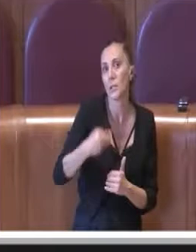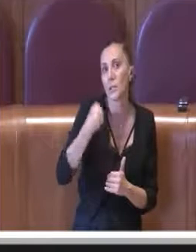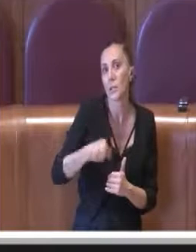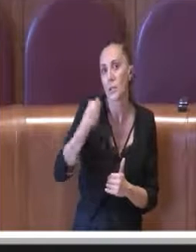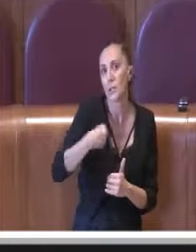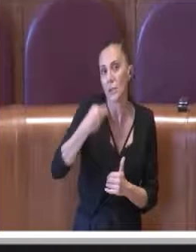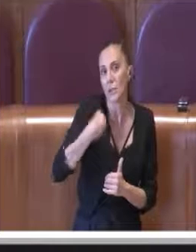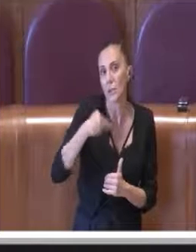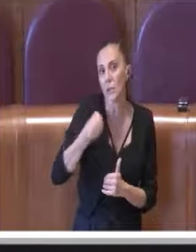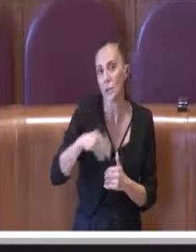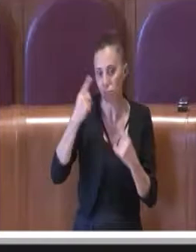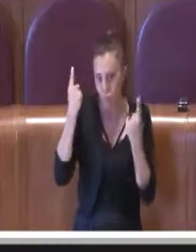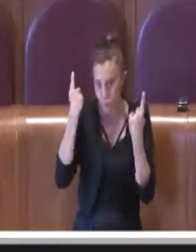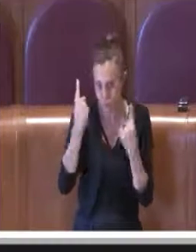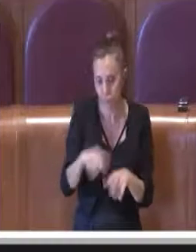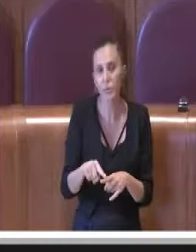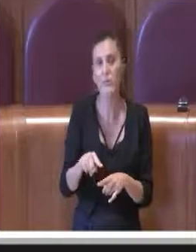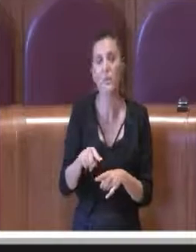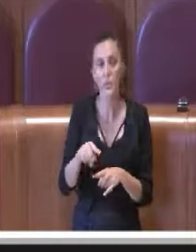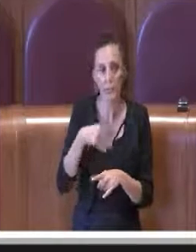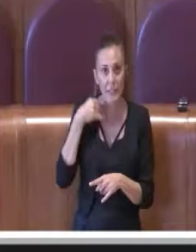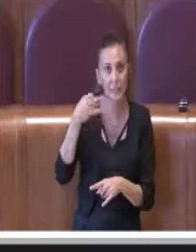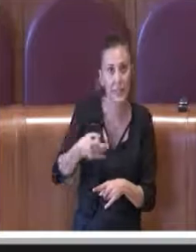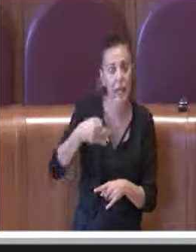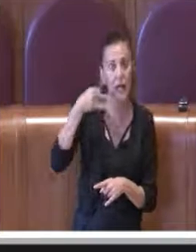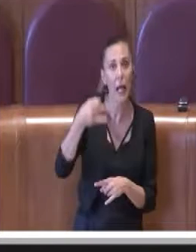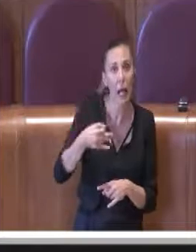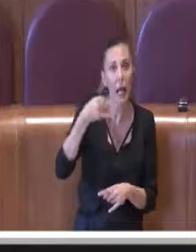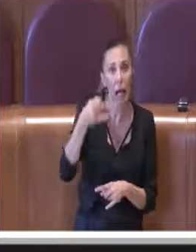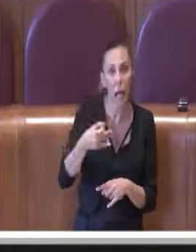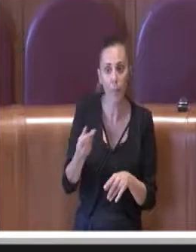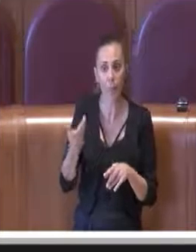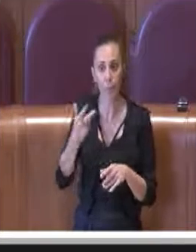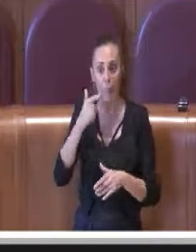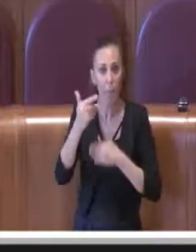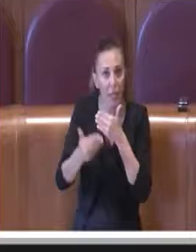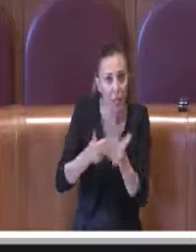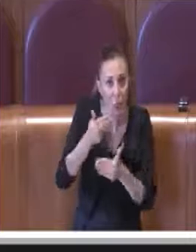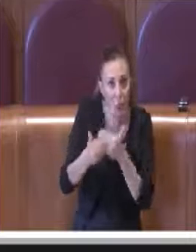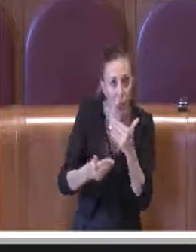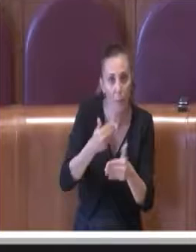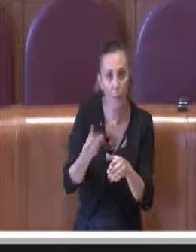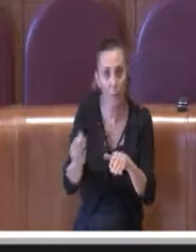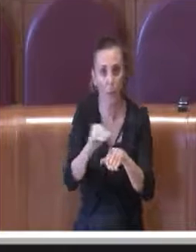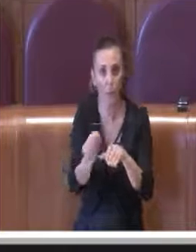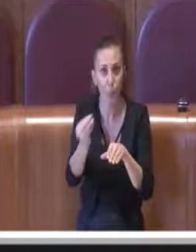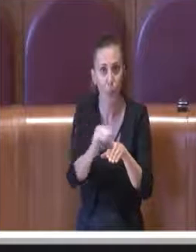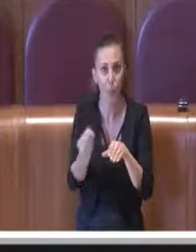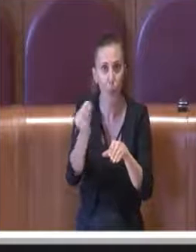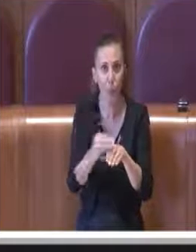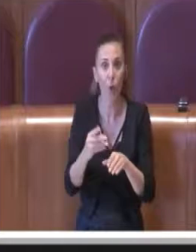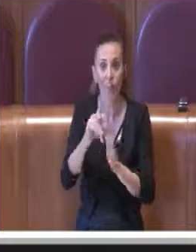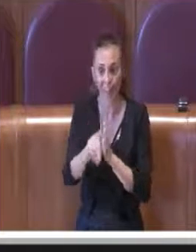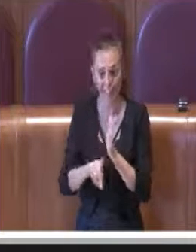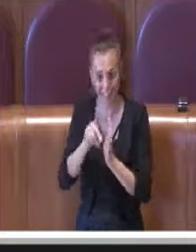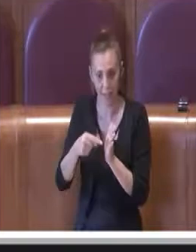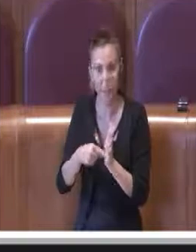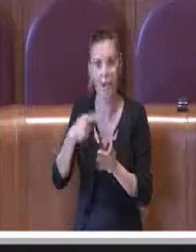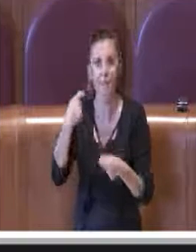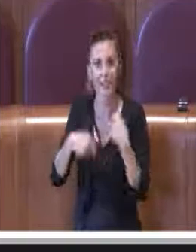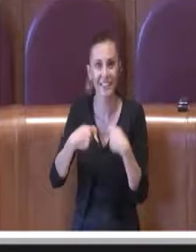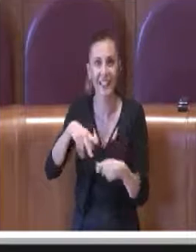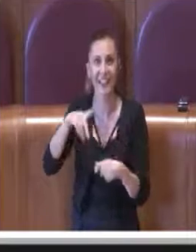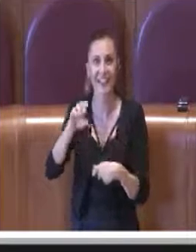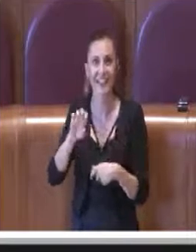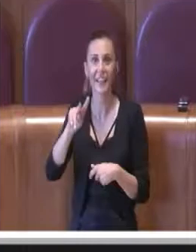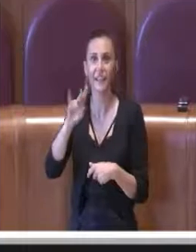quest'onda fare sempre via e più dei miglioramenti, come anche questa delibera a firma del Presidente